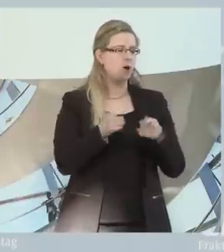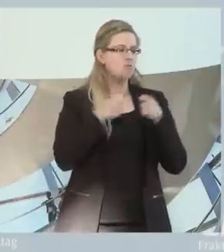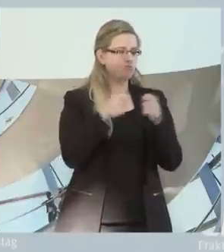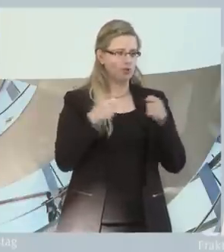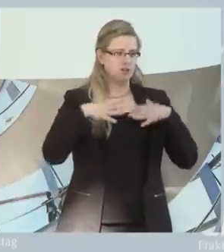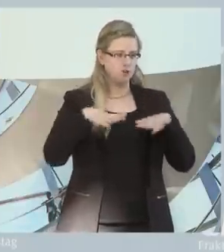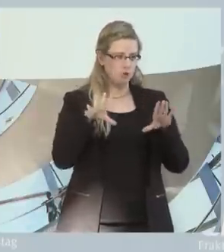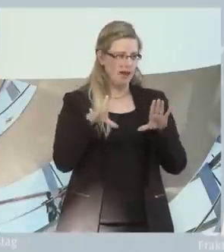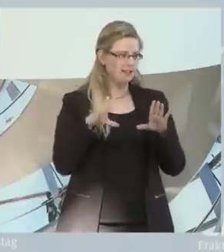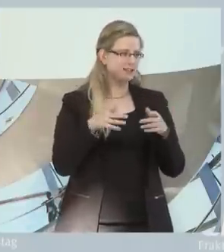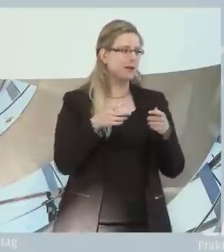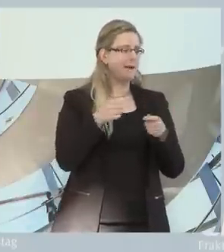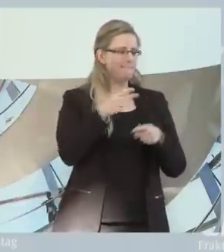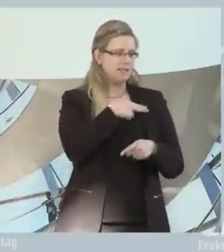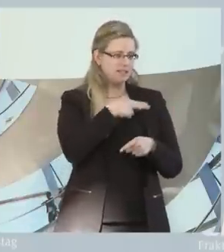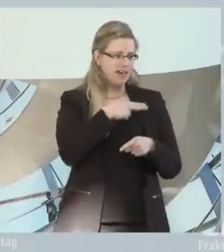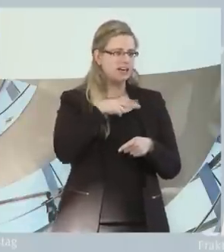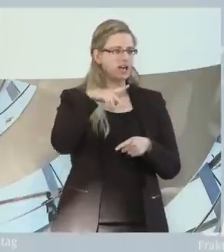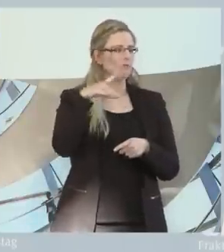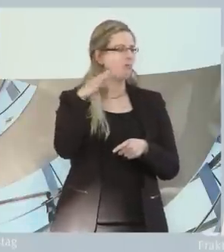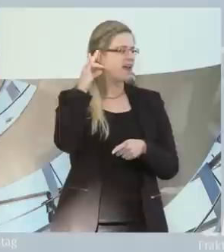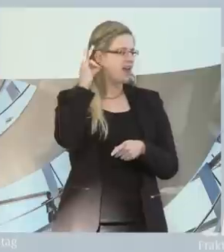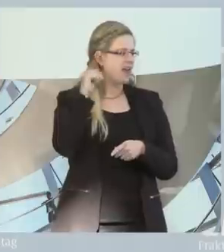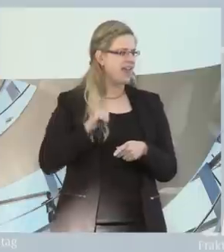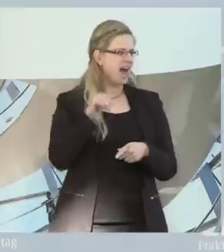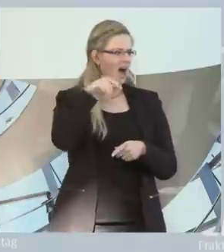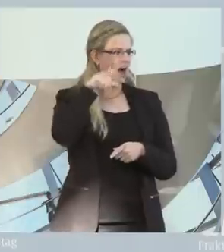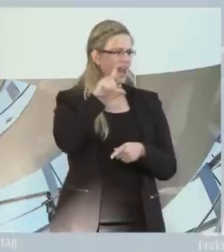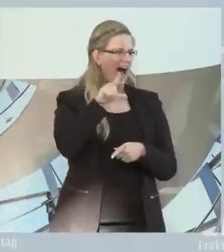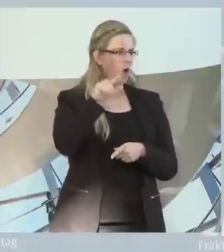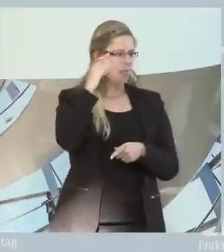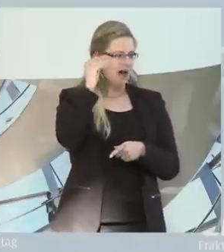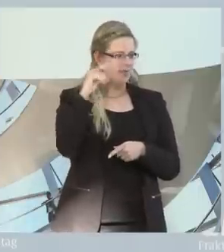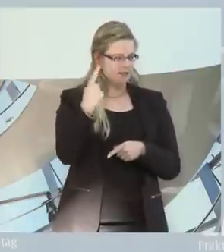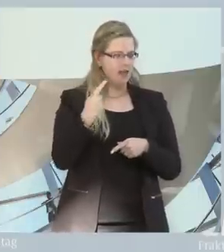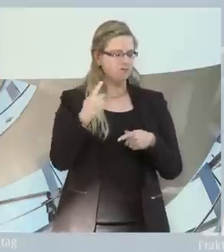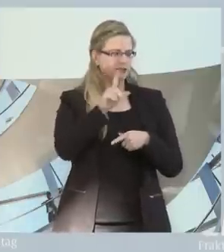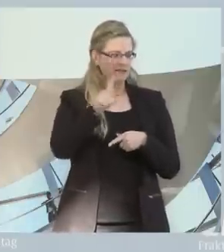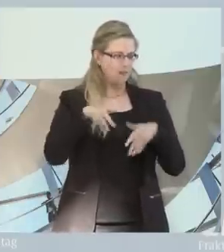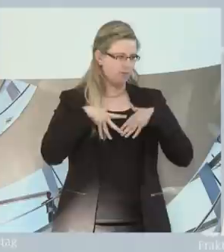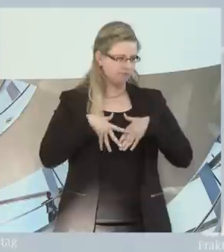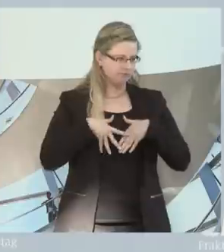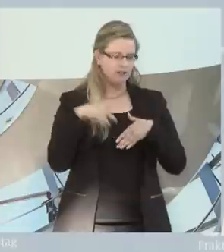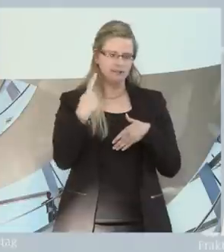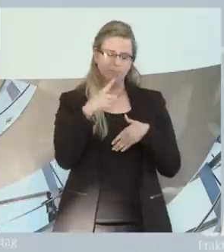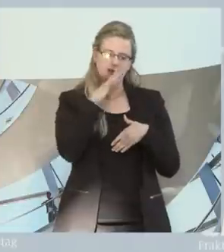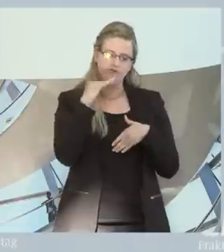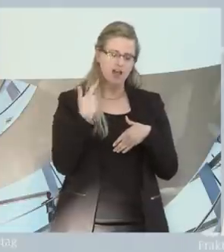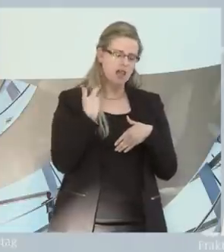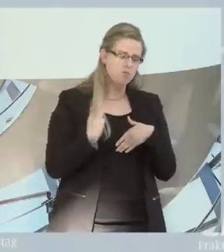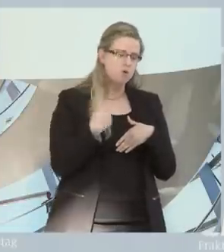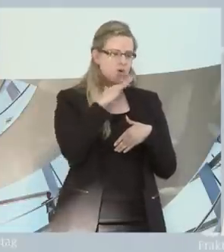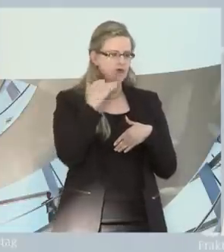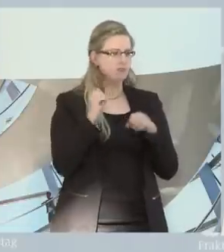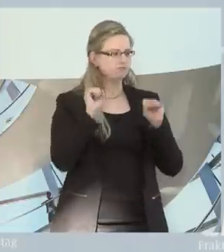CDA-Bundesvorsitzenden Karl-Josef Laumann, der wie kaum ein anderer mit dieser Thematik verbunden ist und unglaublich viel Herzblut auch in